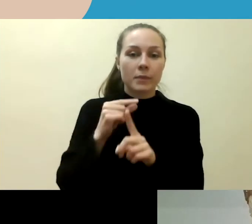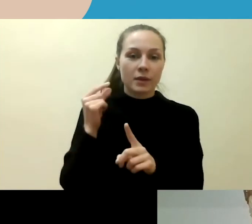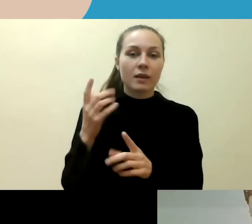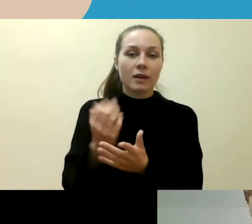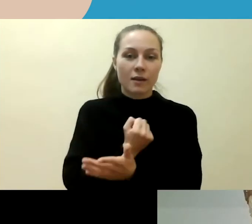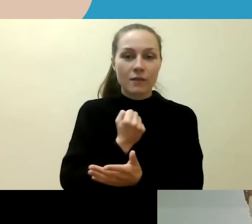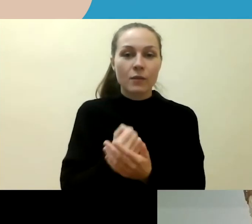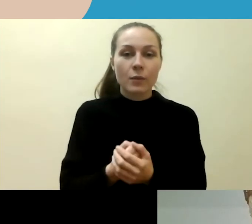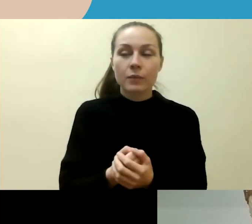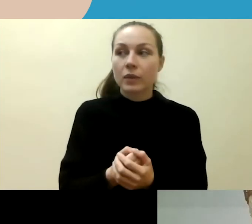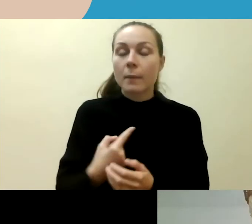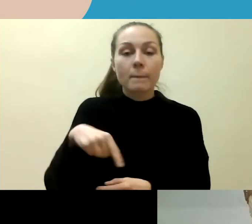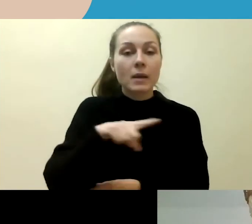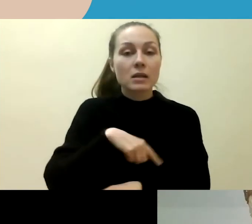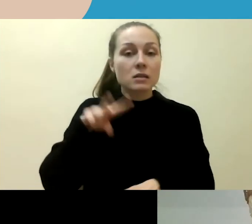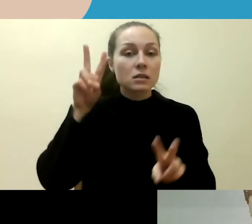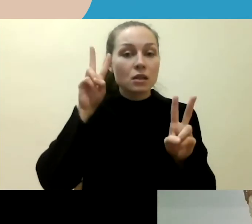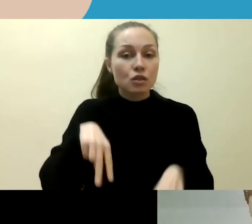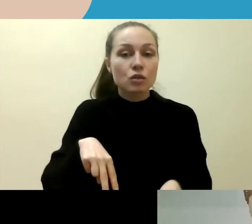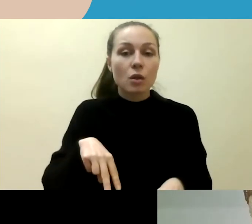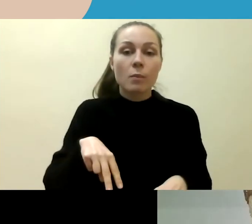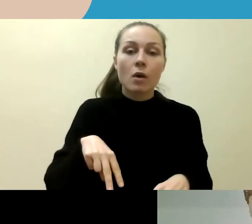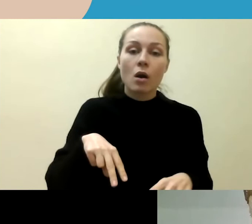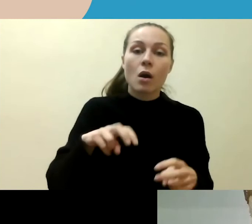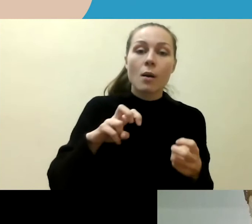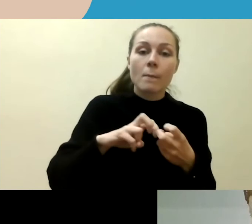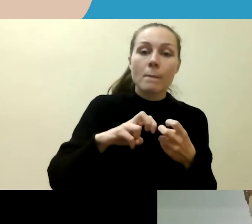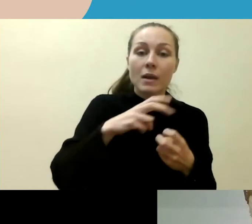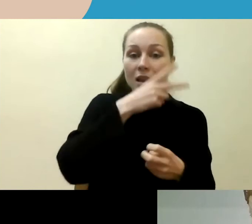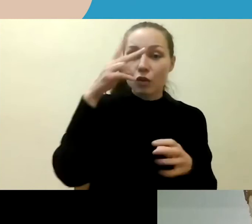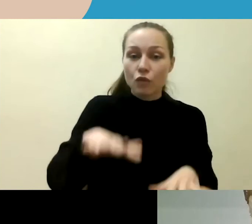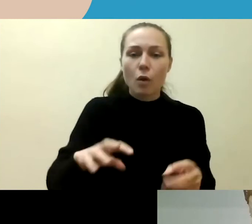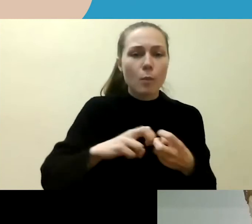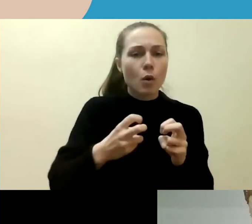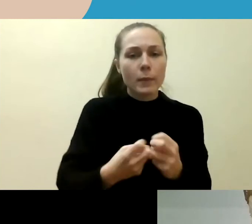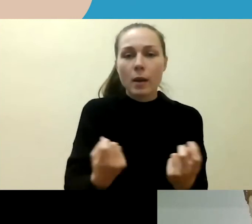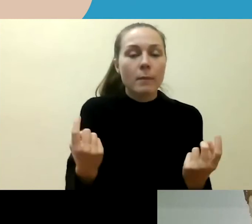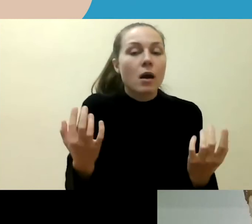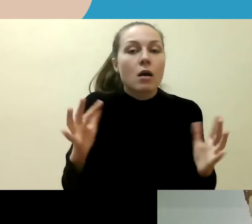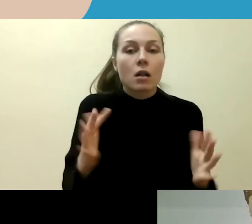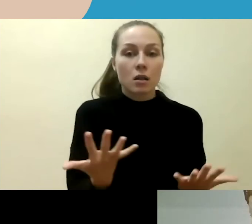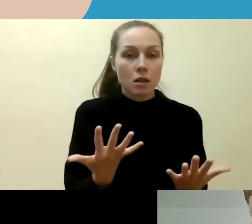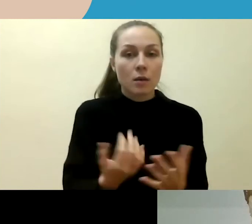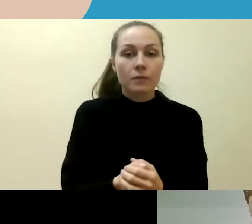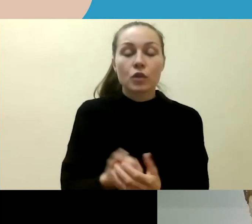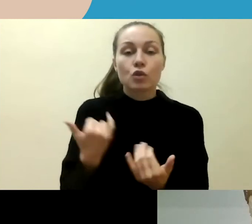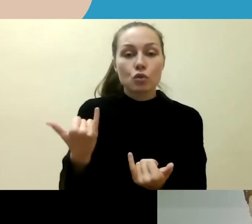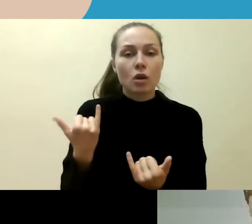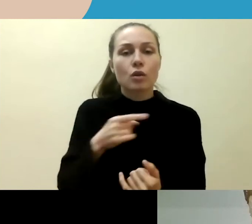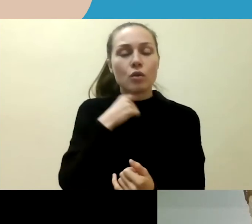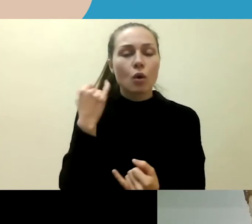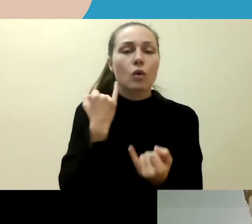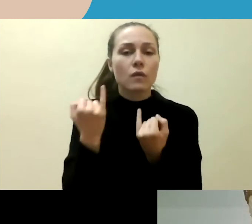Mes nežinome, kokią masto problemą Lietuvoje susidurėme. Tai pavyzdžiui, jau šiandien daug syki buvo kalbėta